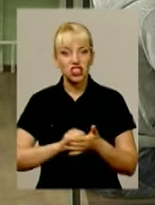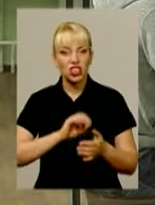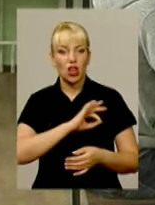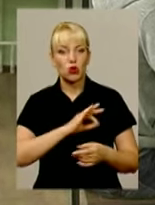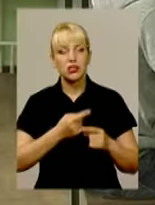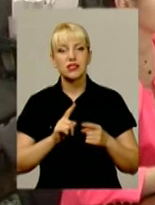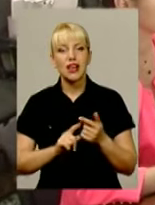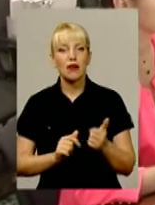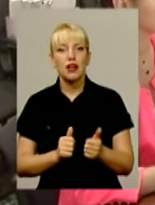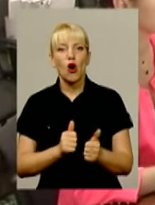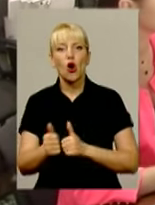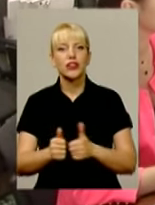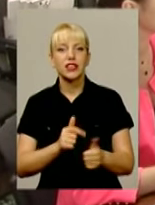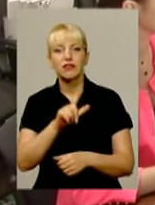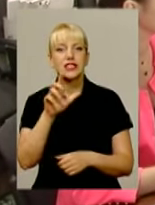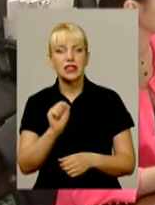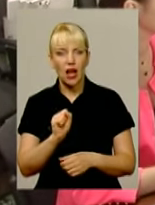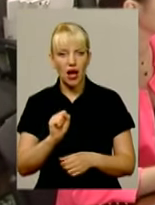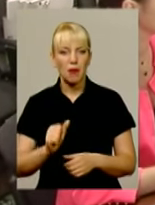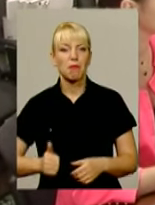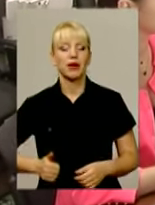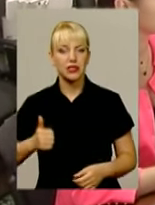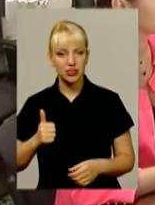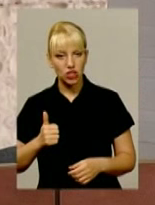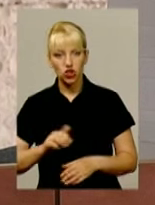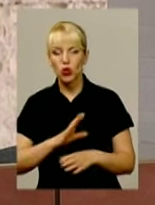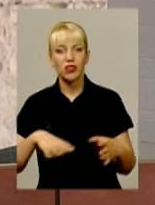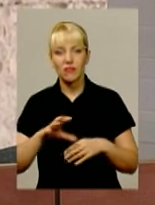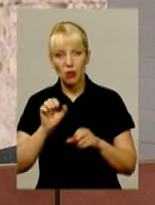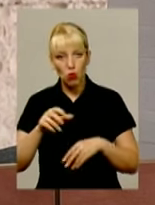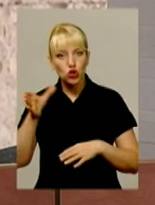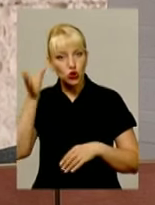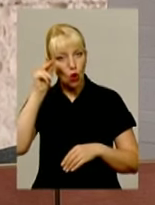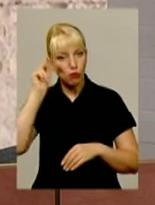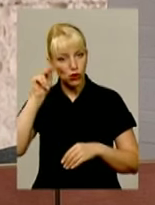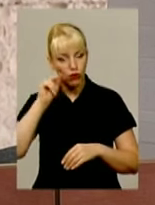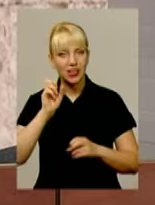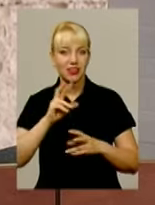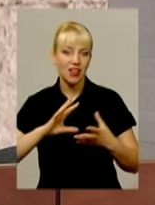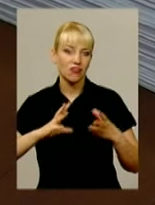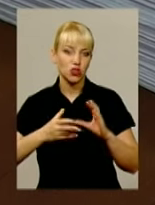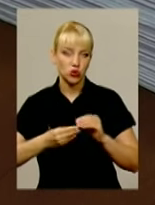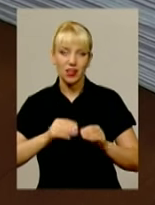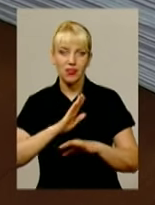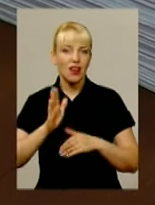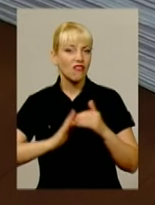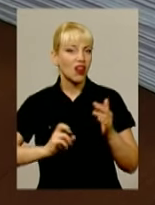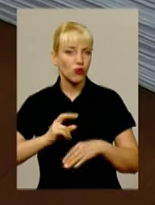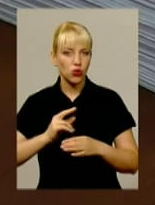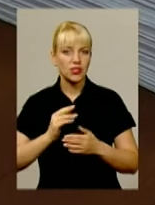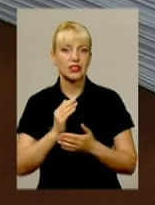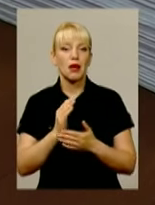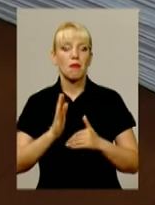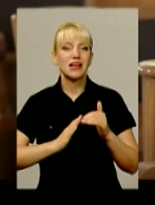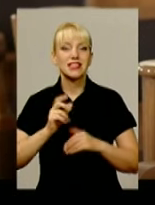'язують саме з вищою освітою. Однак далеко не всім під силу її опанувати. Як результат – некваліфіковані спеціалісти, які поповнюють